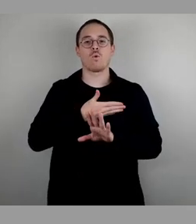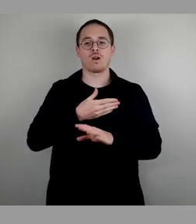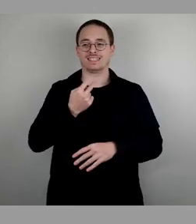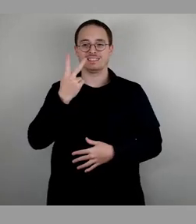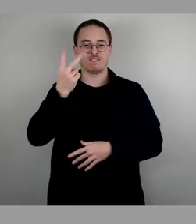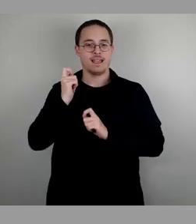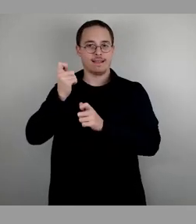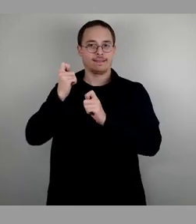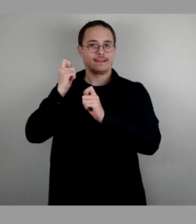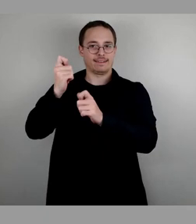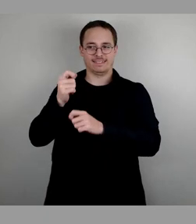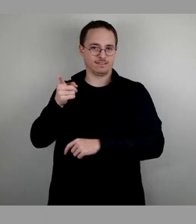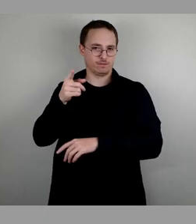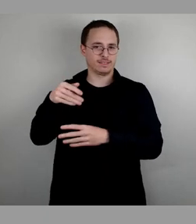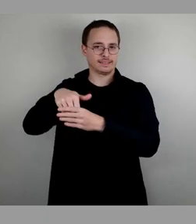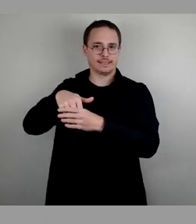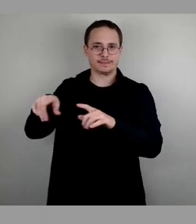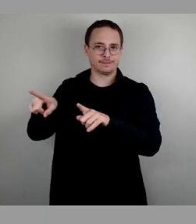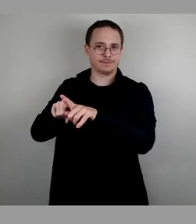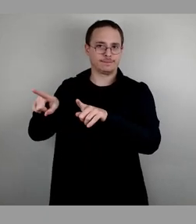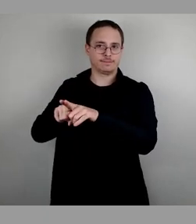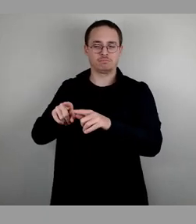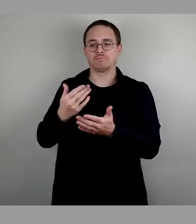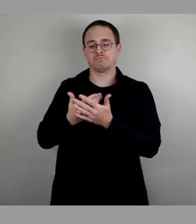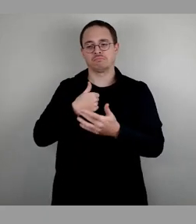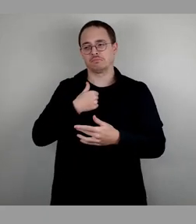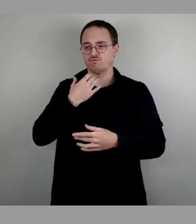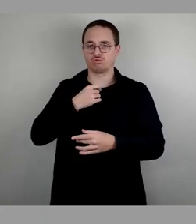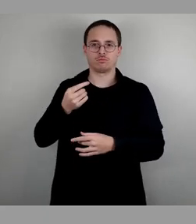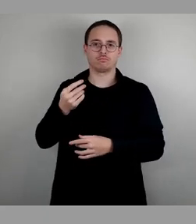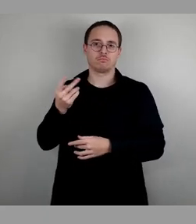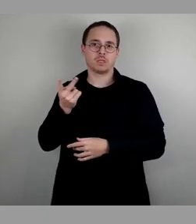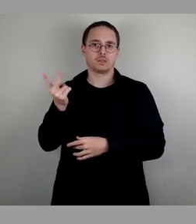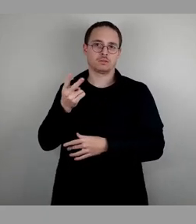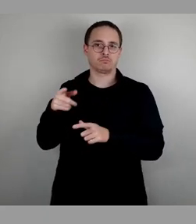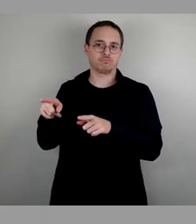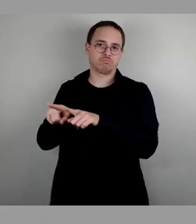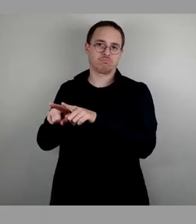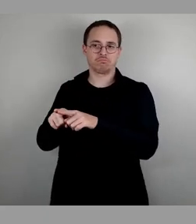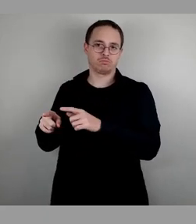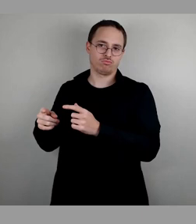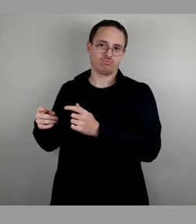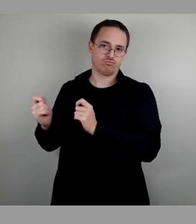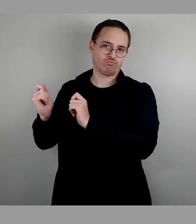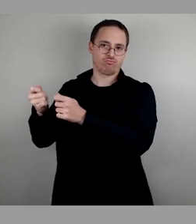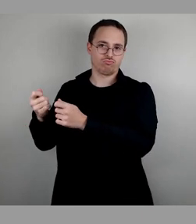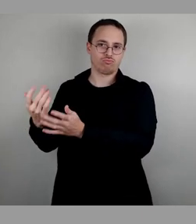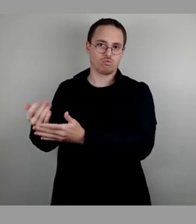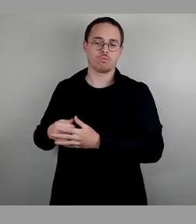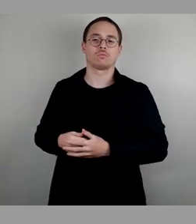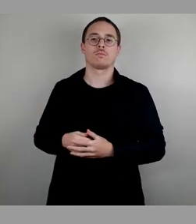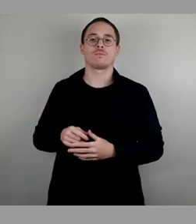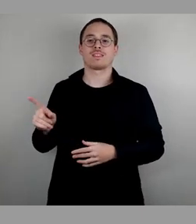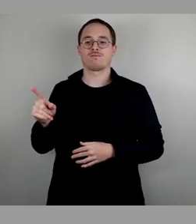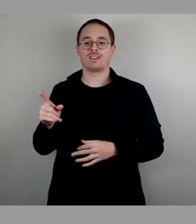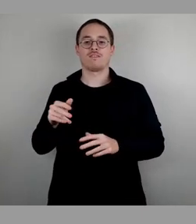lauten. Und deswegen ist mein Vorschlag, die stimmen wir gleich beide zusammen ab. Als Ergänzung der Vorlage der Verwaltung abstimmen.